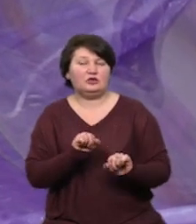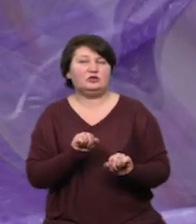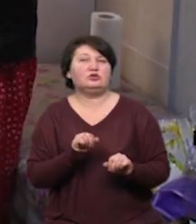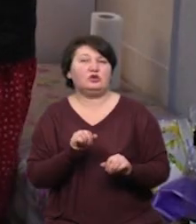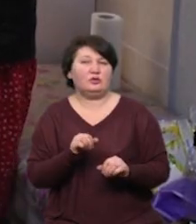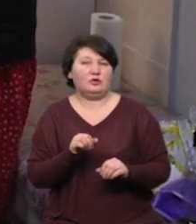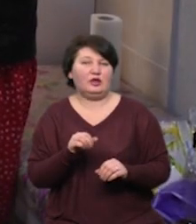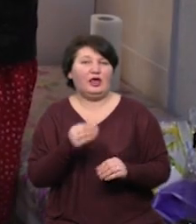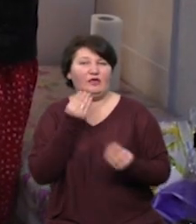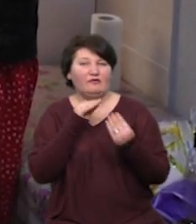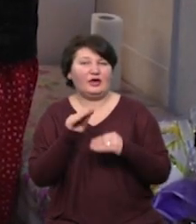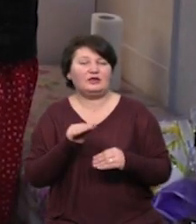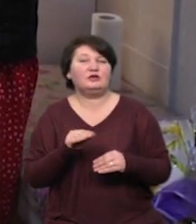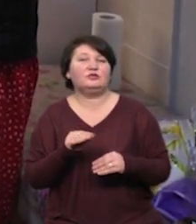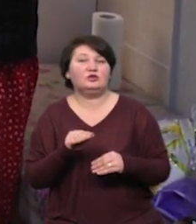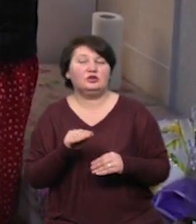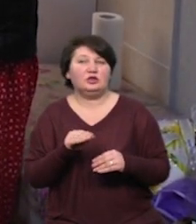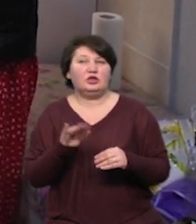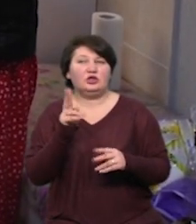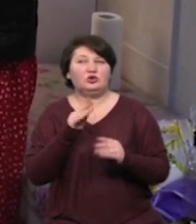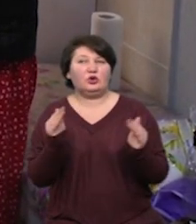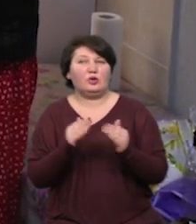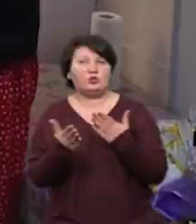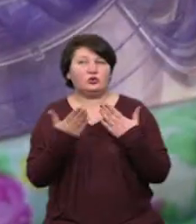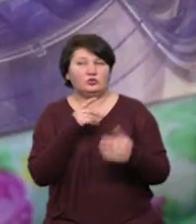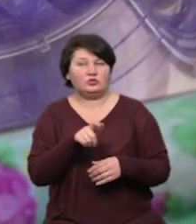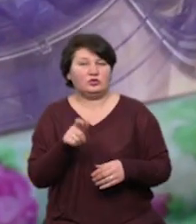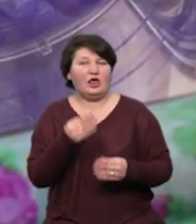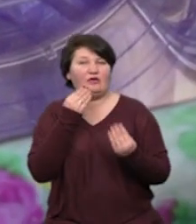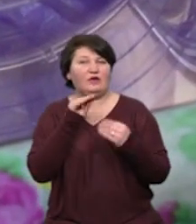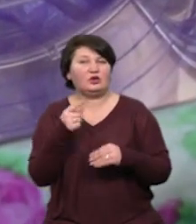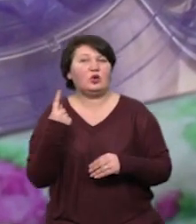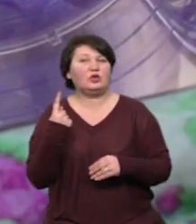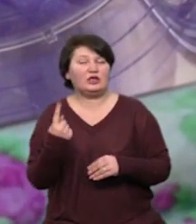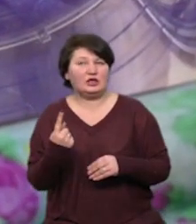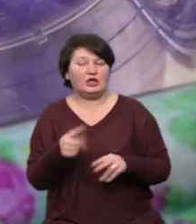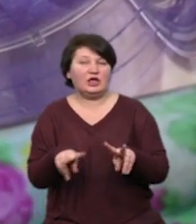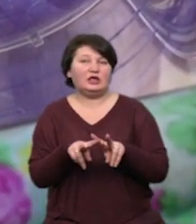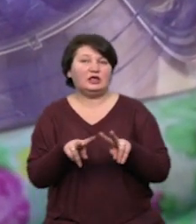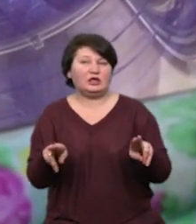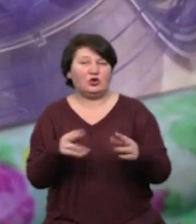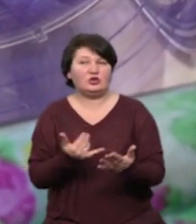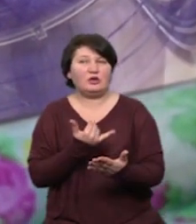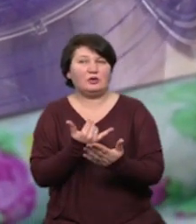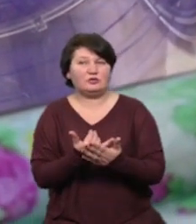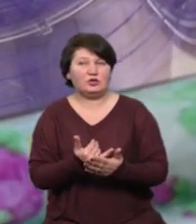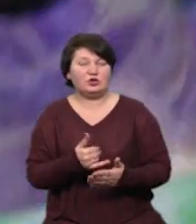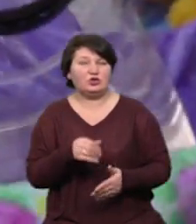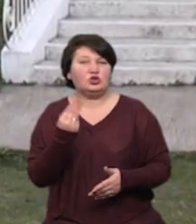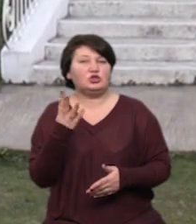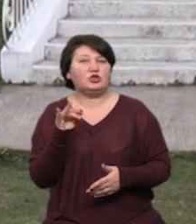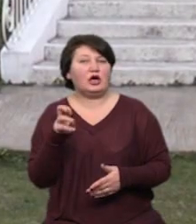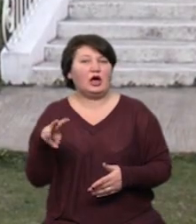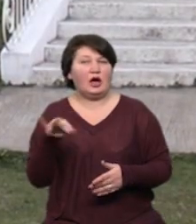для тих, хто менше контактує з людьми ФФ-1. Також ми забезпечуємо щитками захисними,